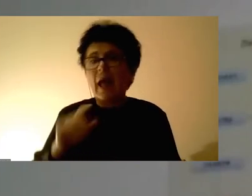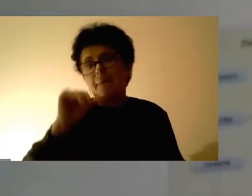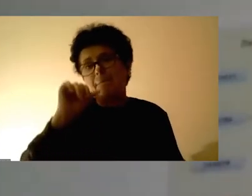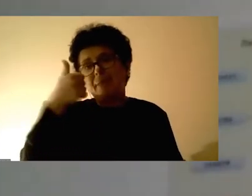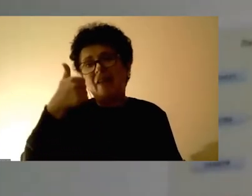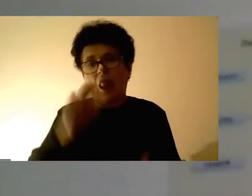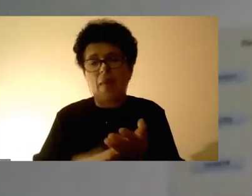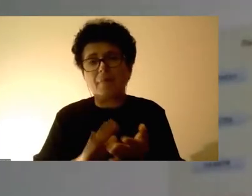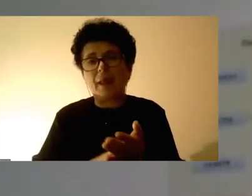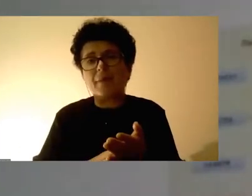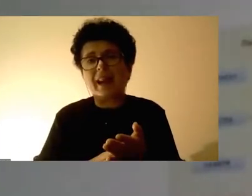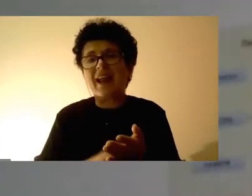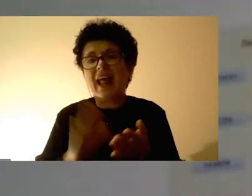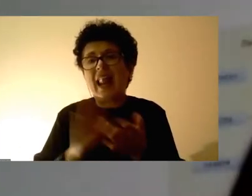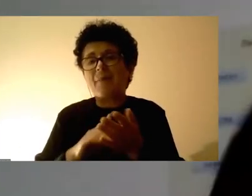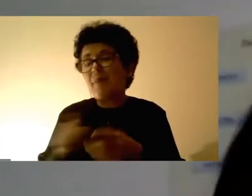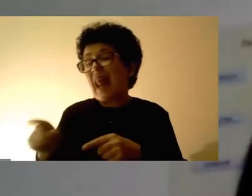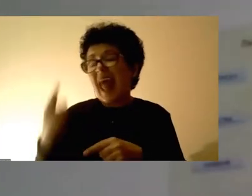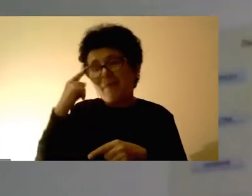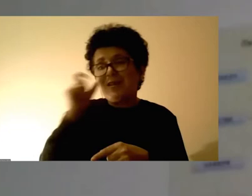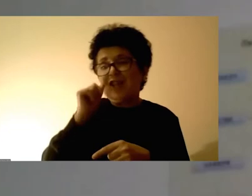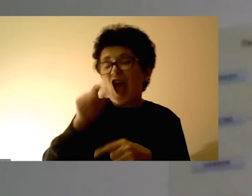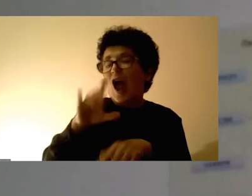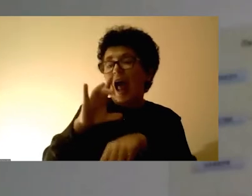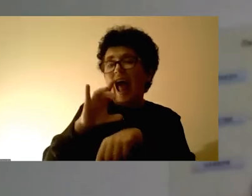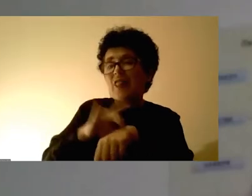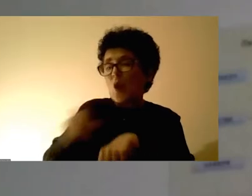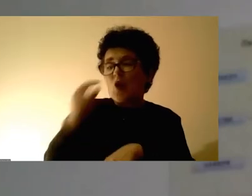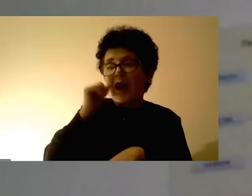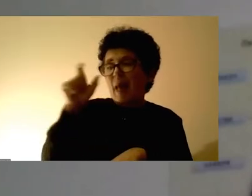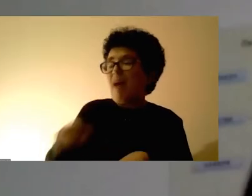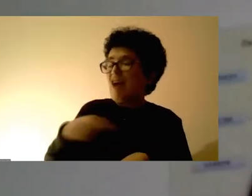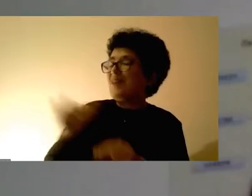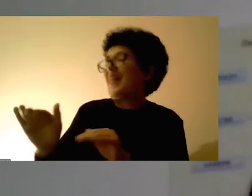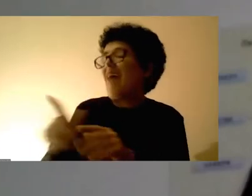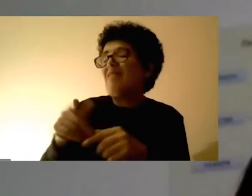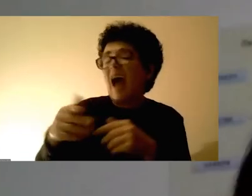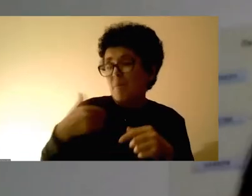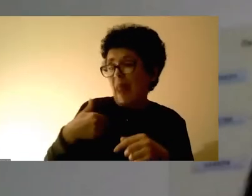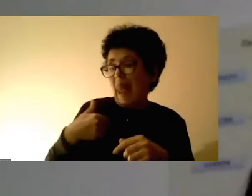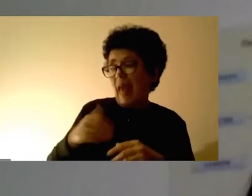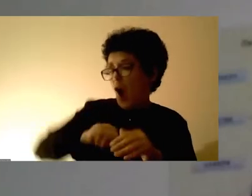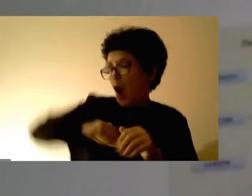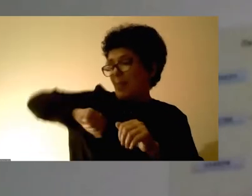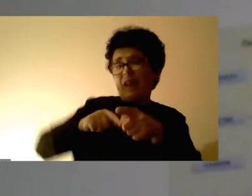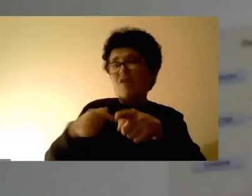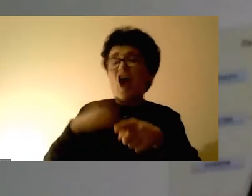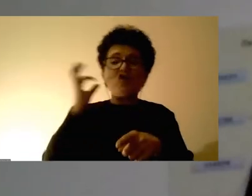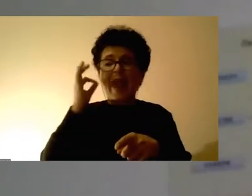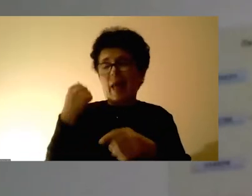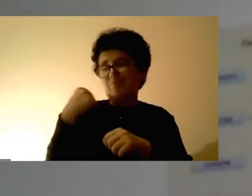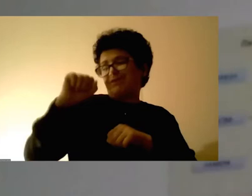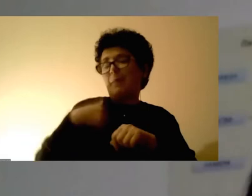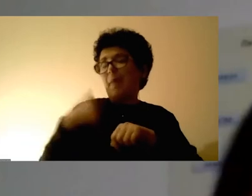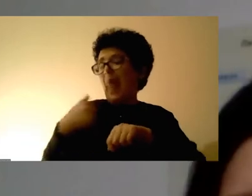наклонетост е кон колегата, бидејќи мисла дека тамо ќе бидат повеќе разбрани, а од мен е како жена, ќе бидат